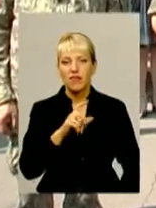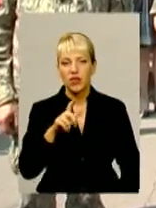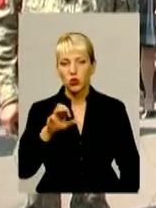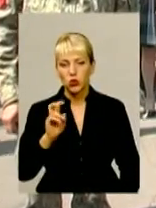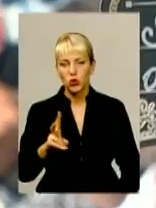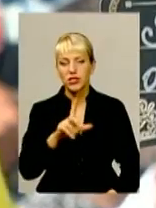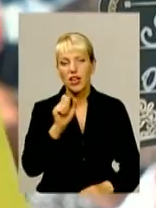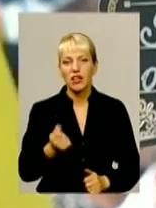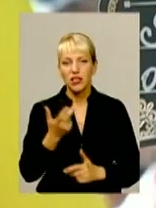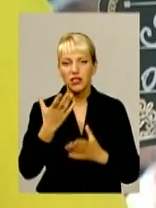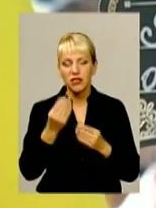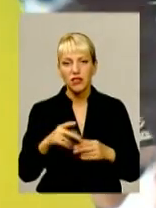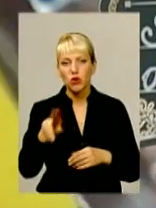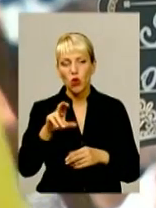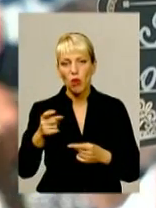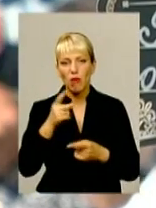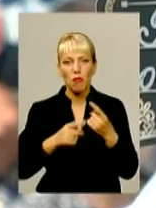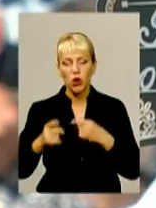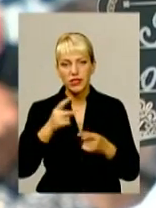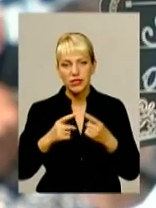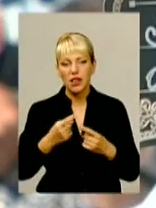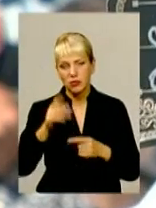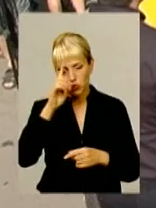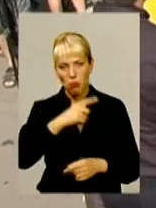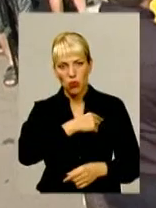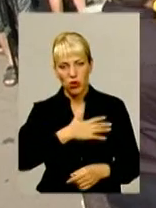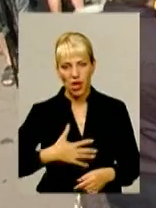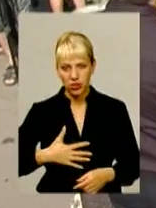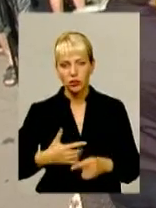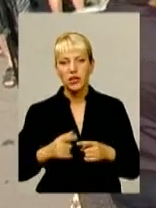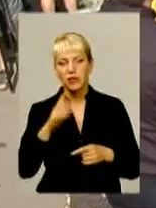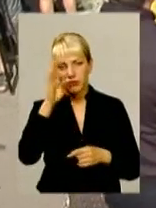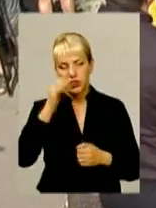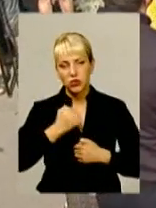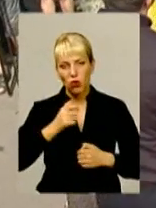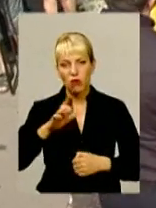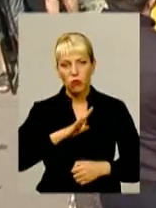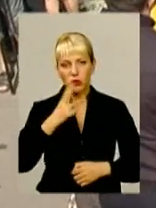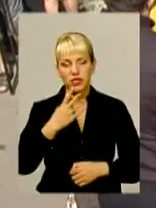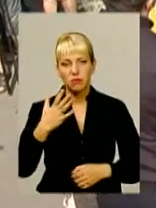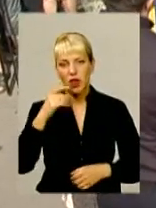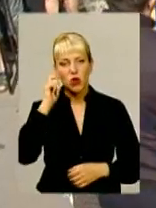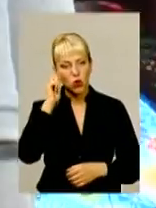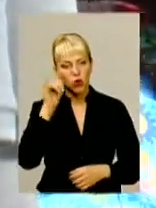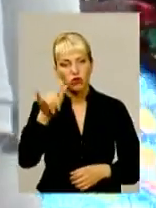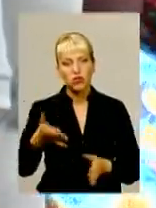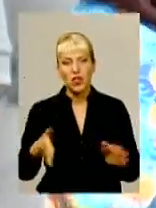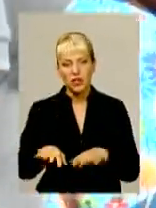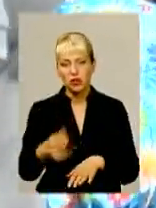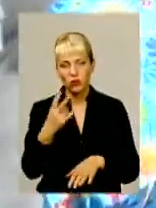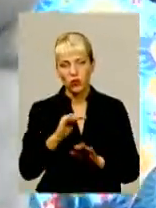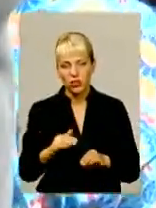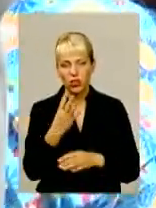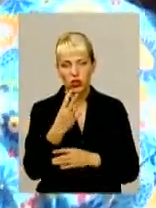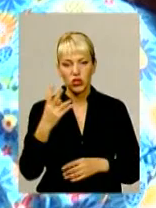кілька днів до демобілізації чоловіка поранило осколками від снаряду. Військовому було 35 років, у нього залишилося двоє дітей –